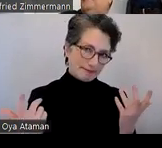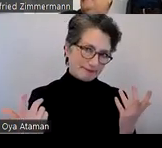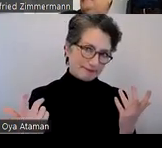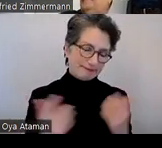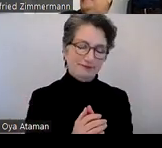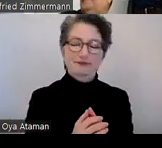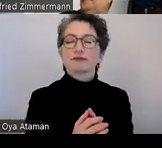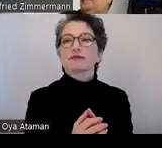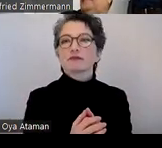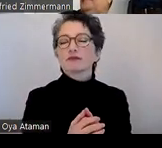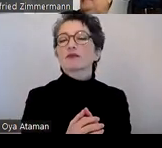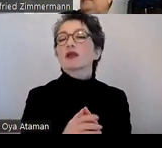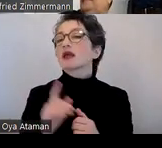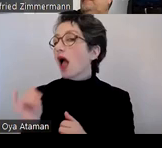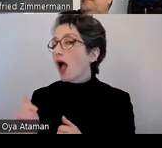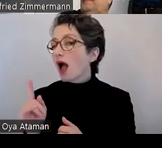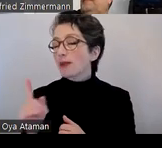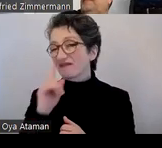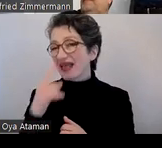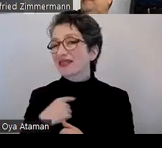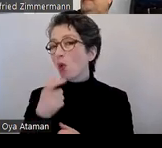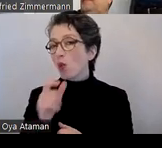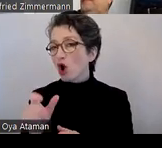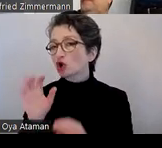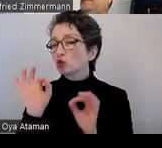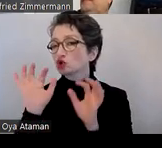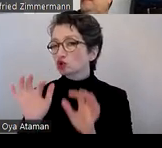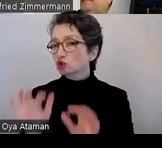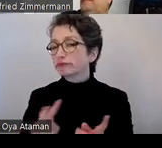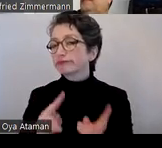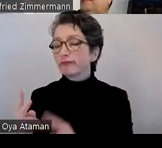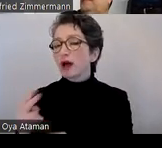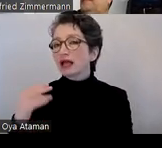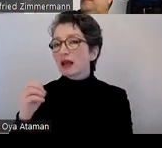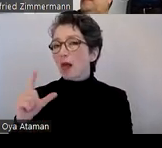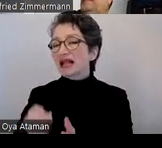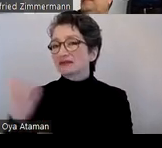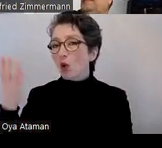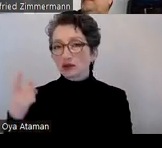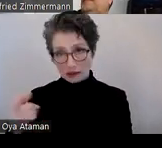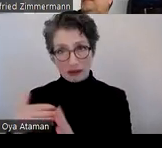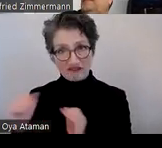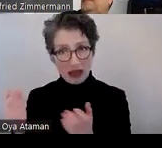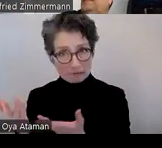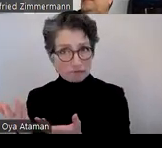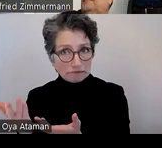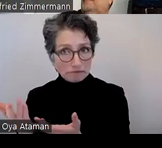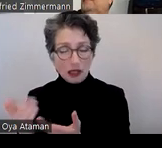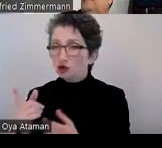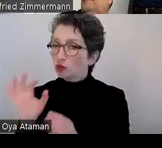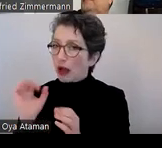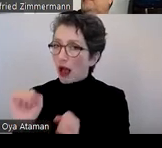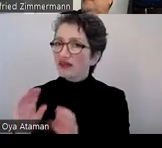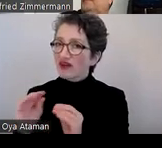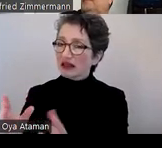normalerweise wenn ich ein gut strukturiertes Word nehme mache ein HTML Export ist der barrierefrei der ist nutzbar der ist konsumierbar